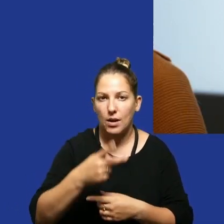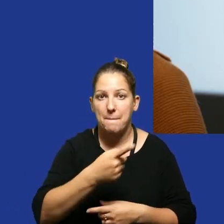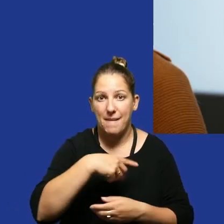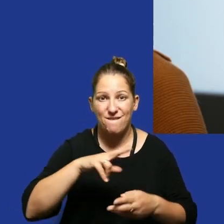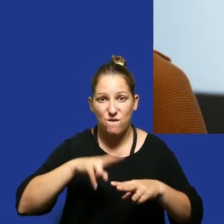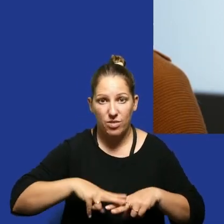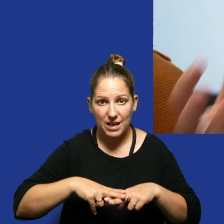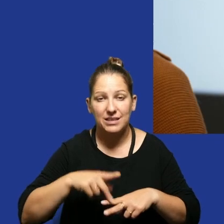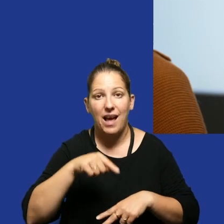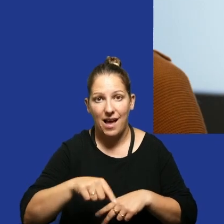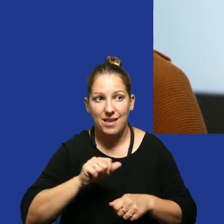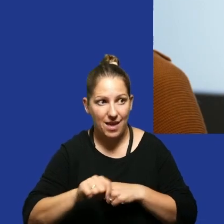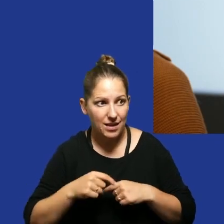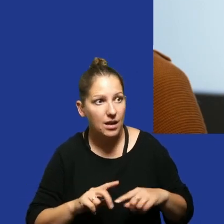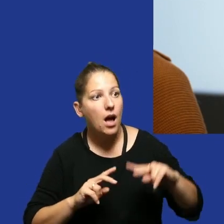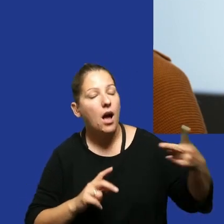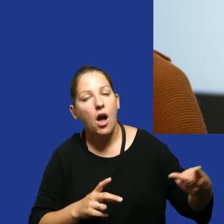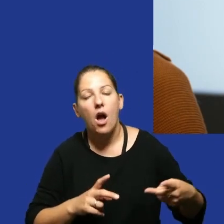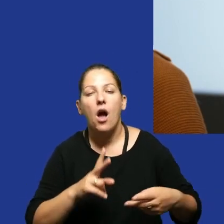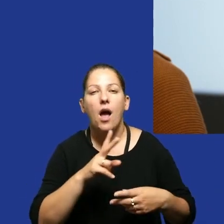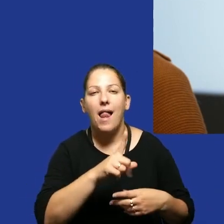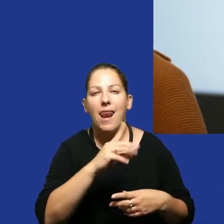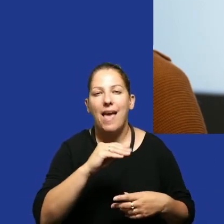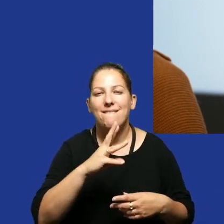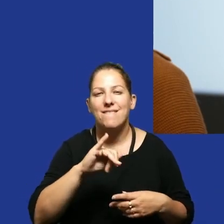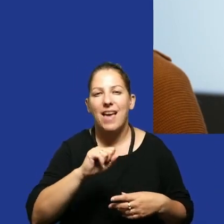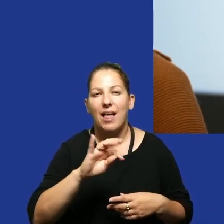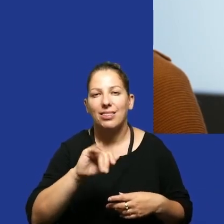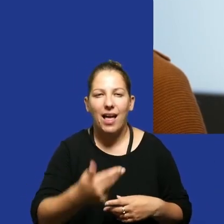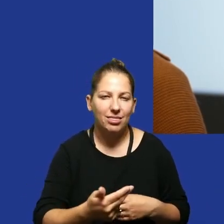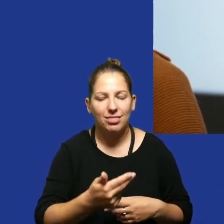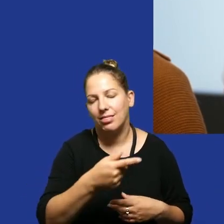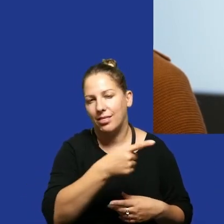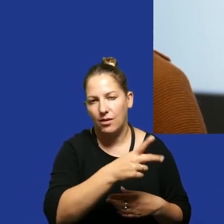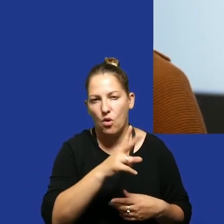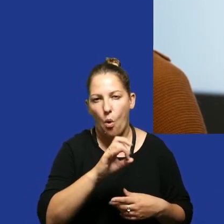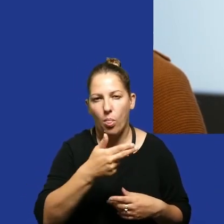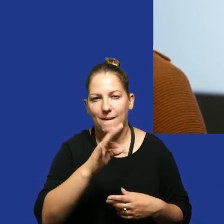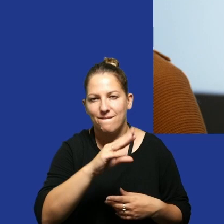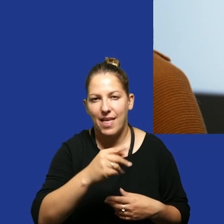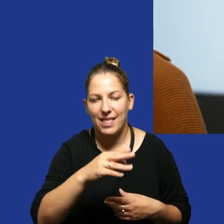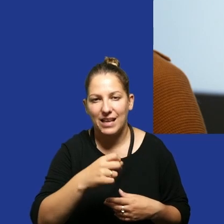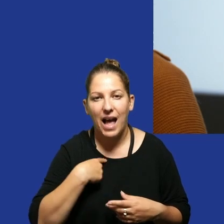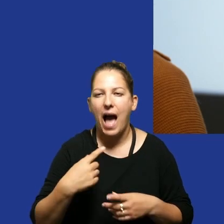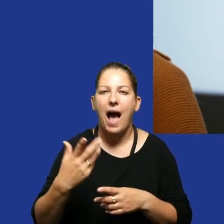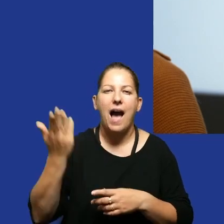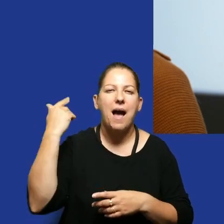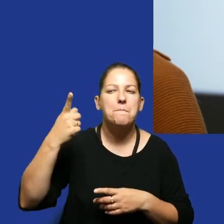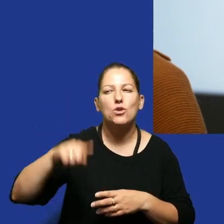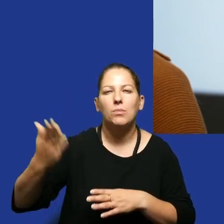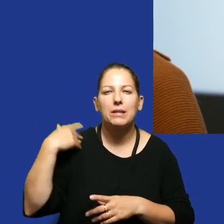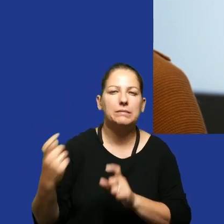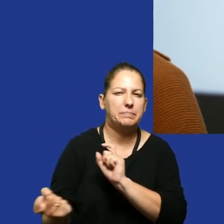strony jest Fundacja Panoptyką, z drugiej strony jest Konfederacja Lewiatan i ktoś jeszcze, kto miesiąc temu był naszym oponentem w jakiejś